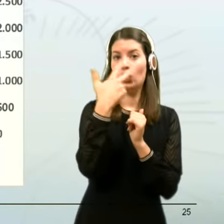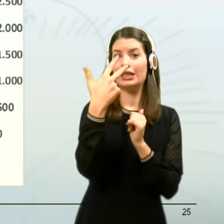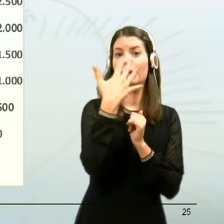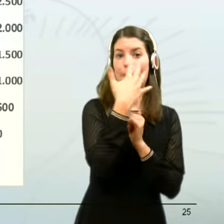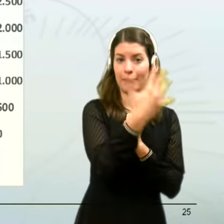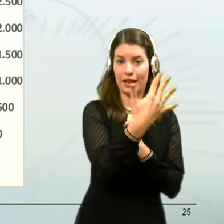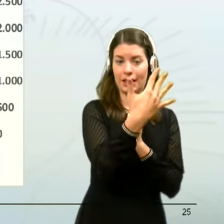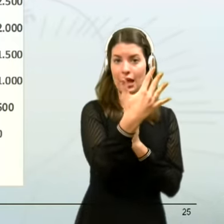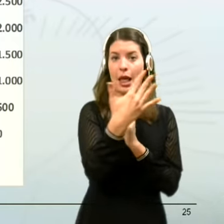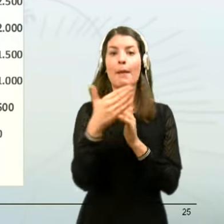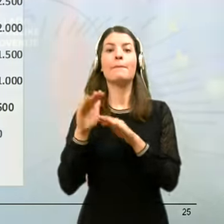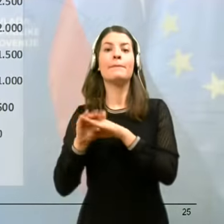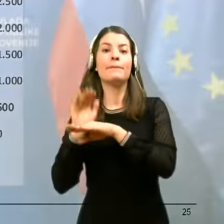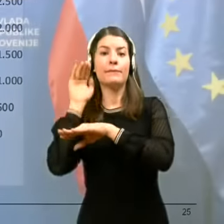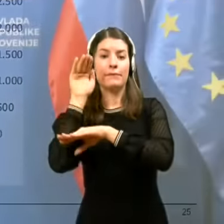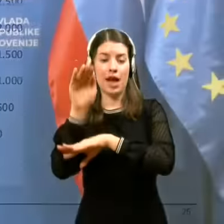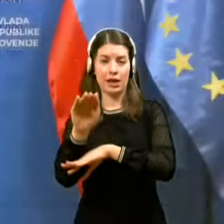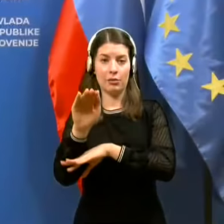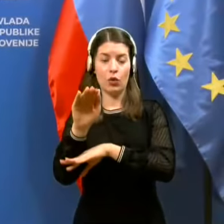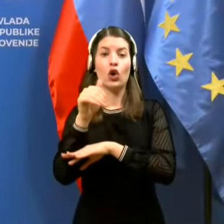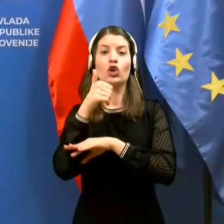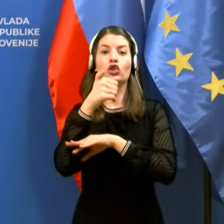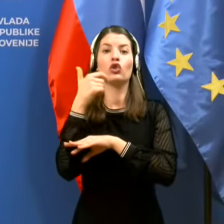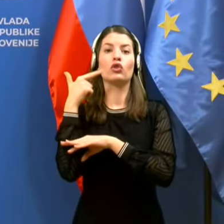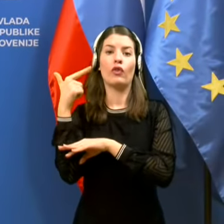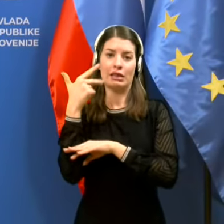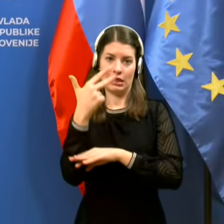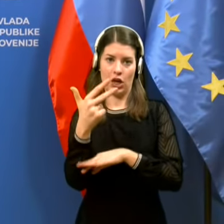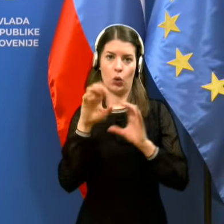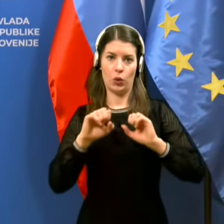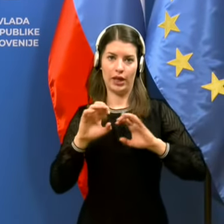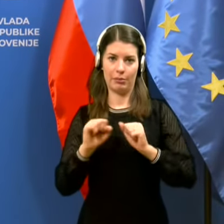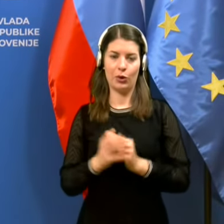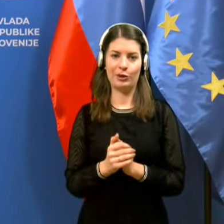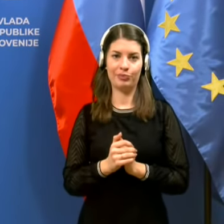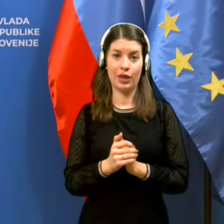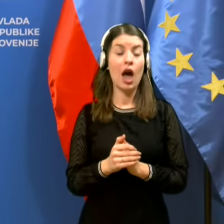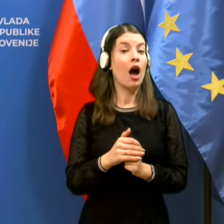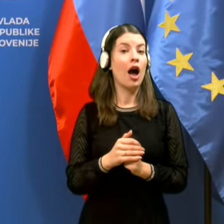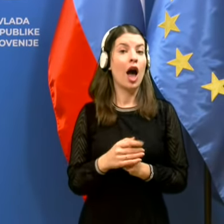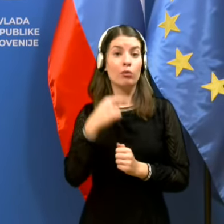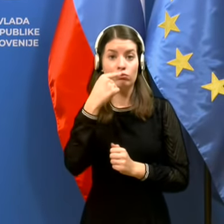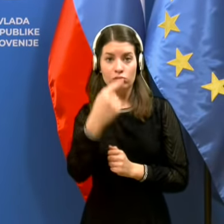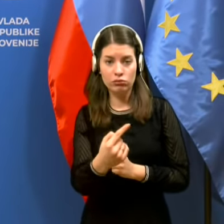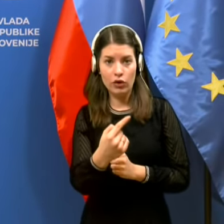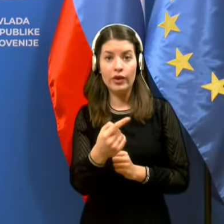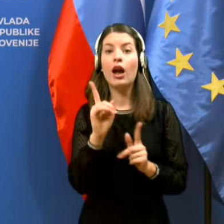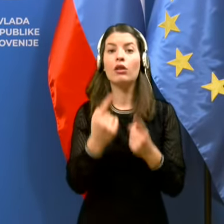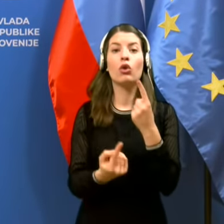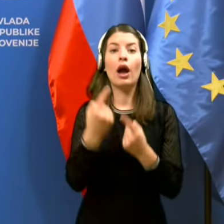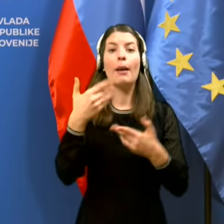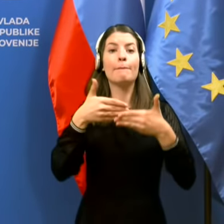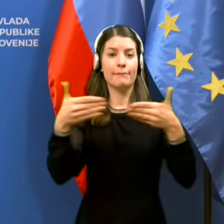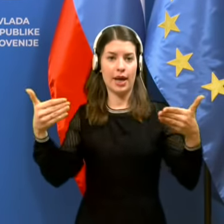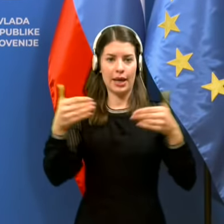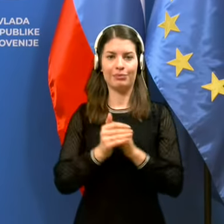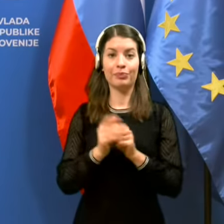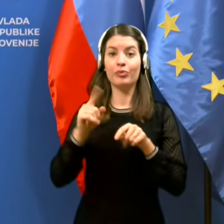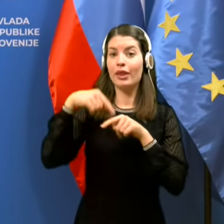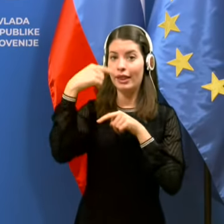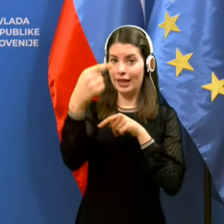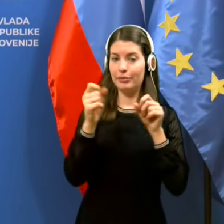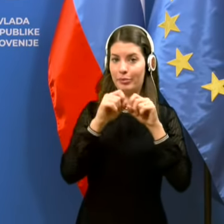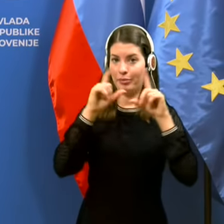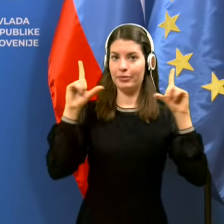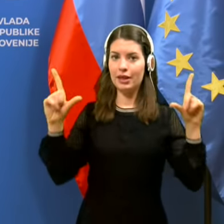ukrepi in Maribor z 132 ukrepi. Še morda malo na področje naše državne meje. Na naslednji prezentaciji